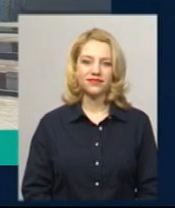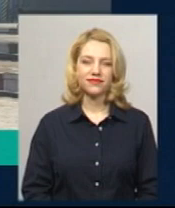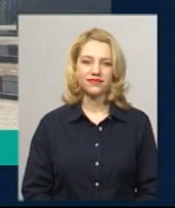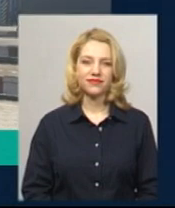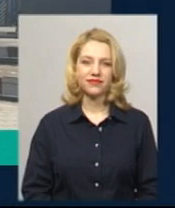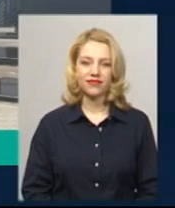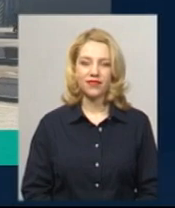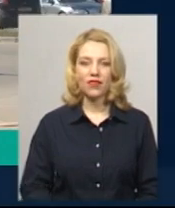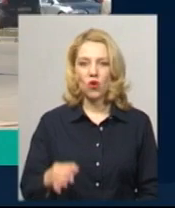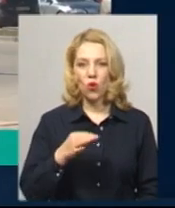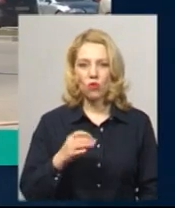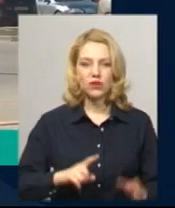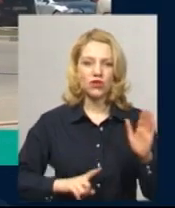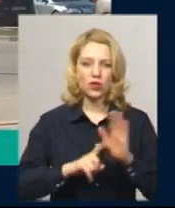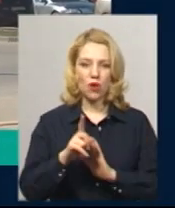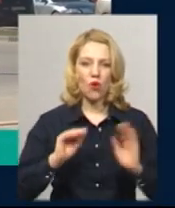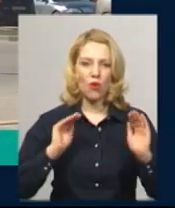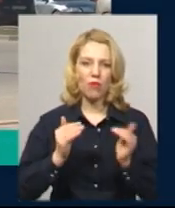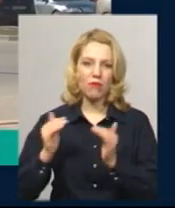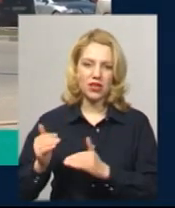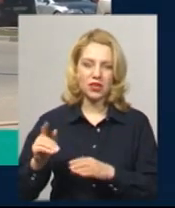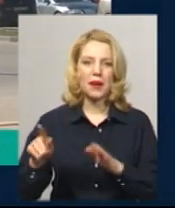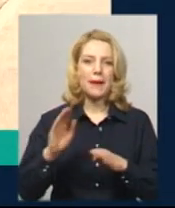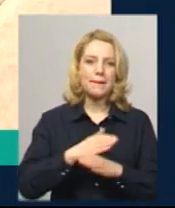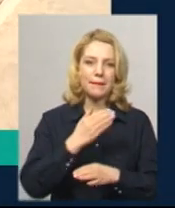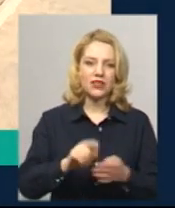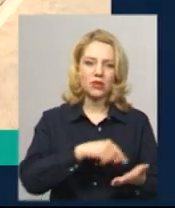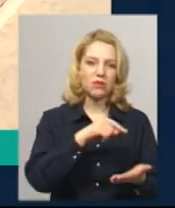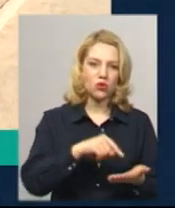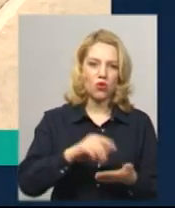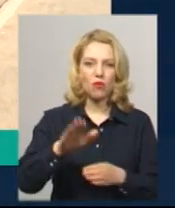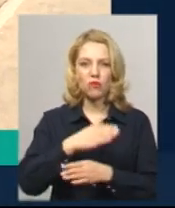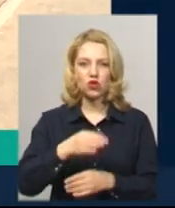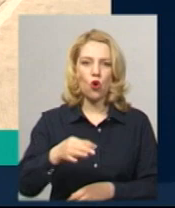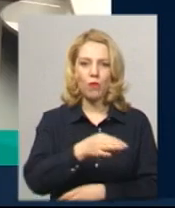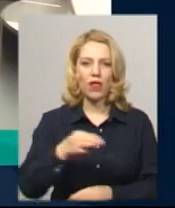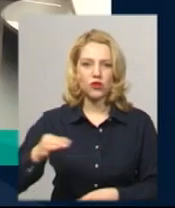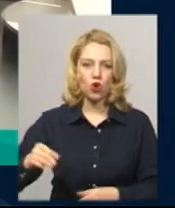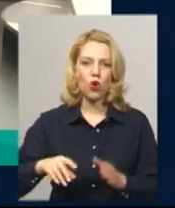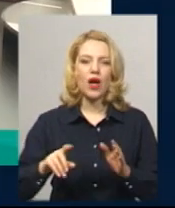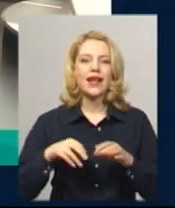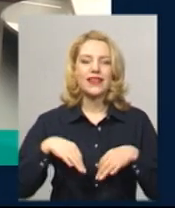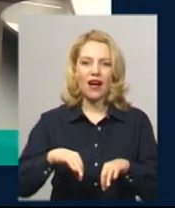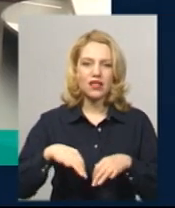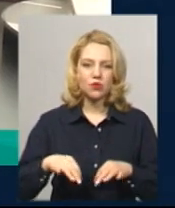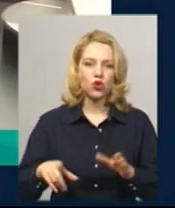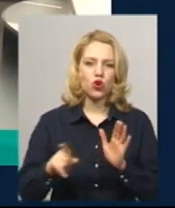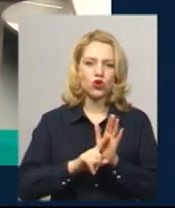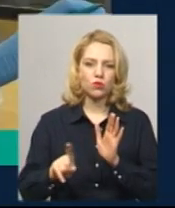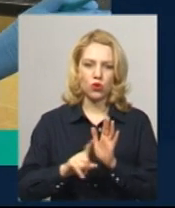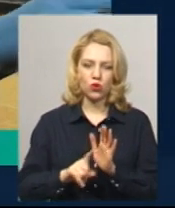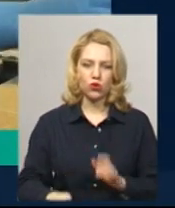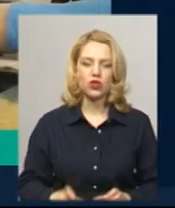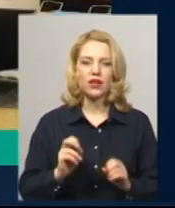В області розпочалося обмеження міжміського та міжобласного транспортного сполучення. Як працюють абонслужби